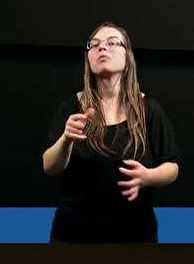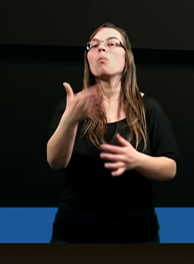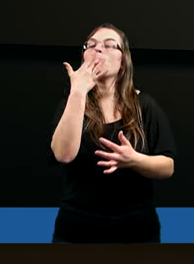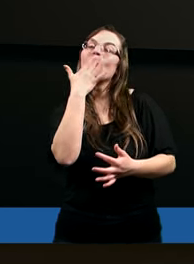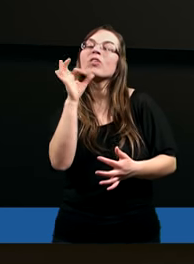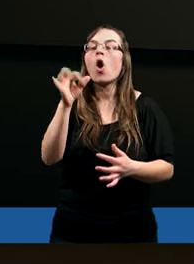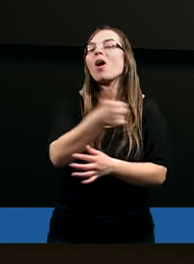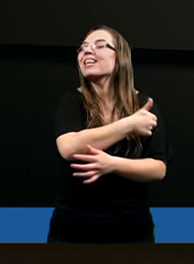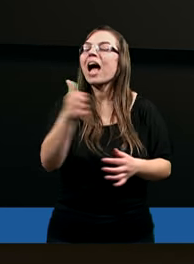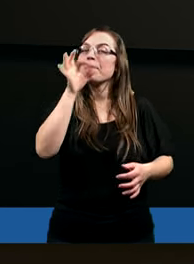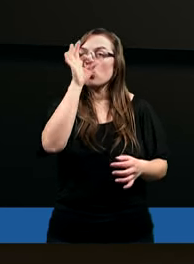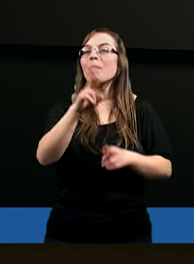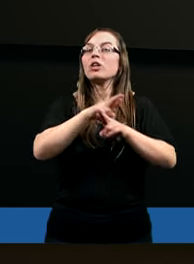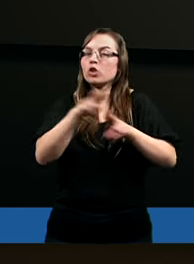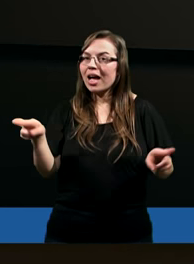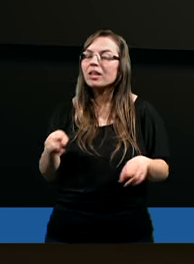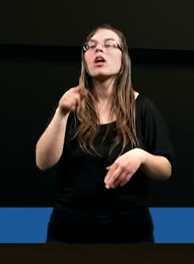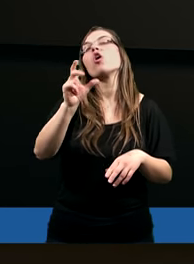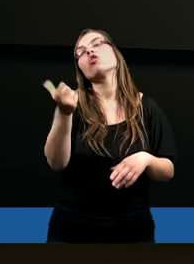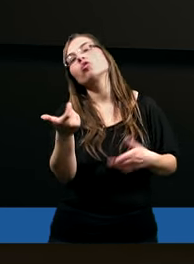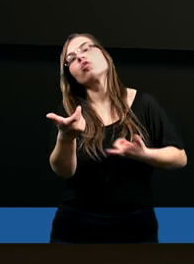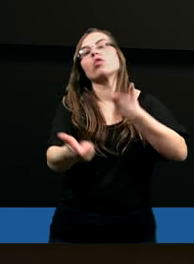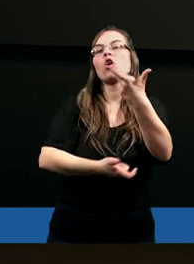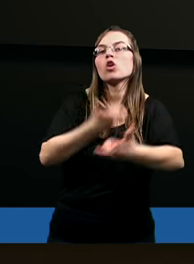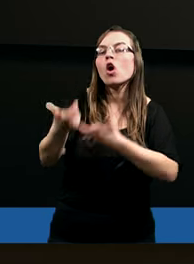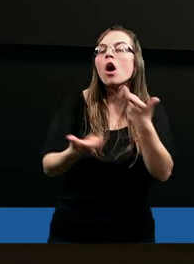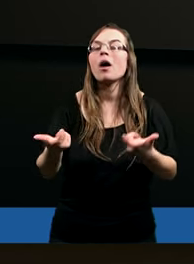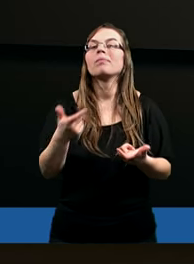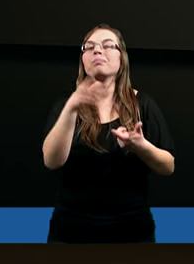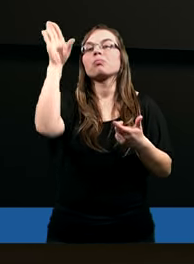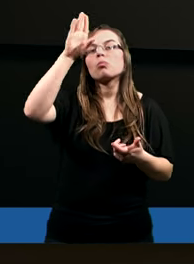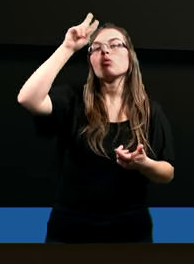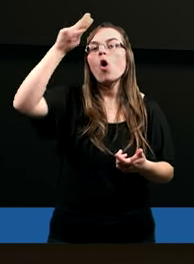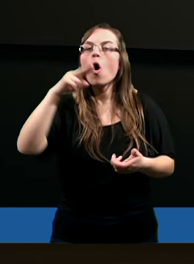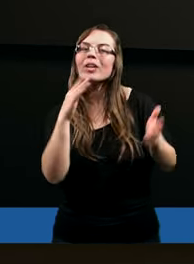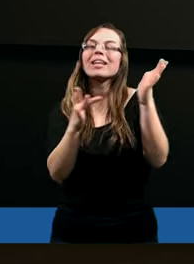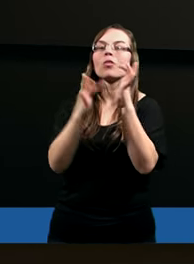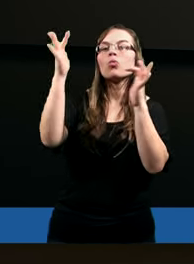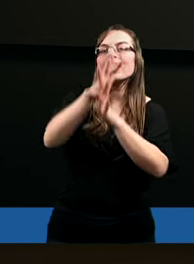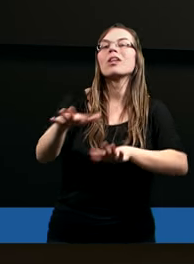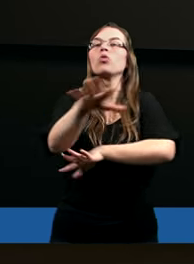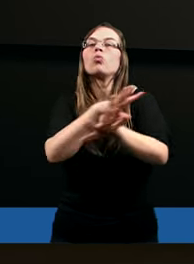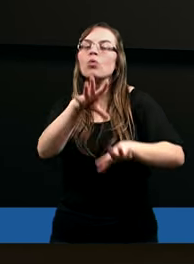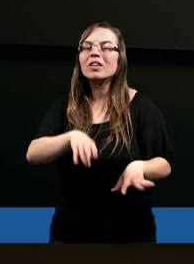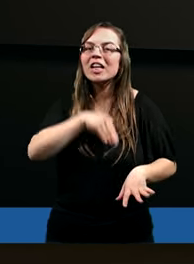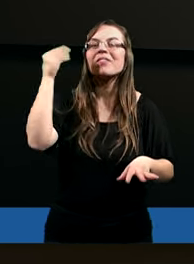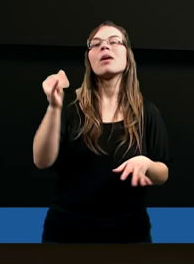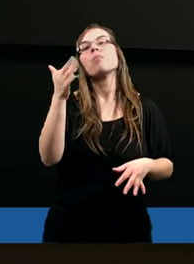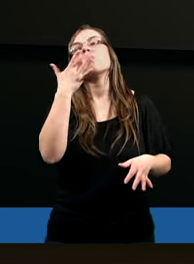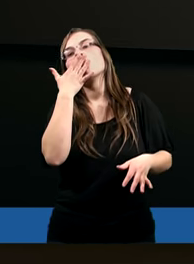o samych takich dobrych rzeczach, o tym, co zrobił Bóg Ojciec, Jezus Chrystus, Duch Święty,